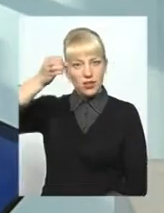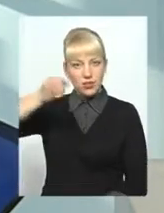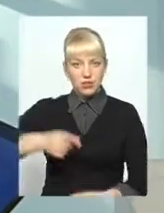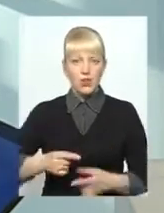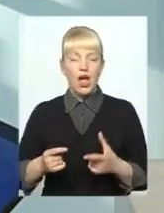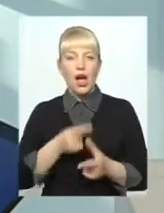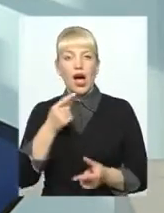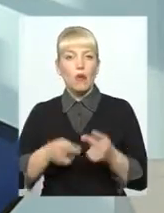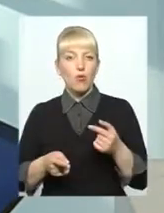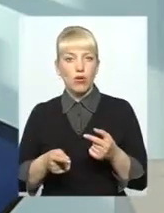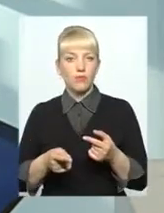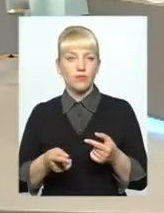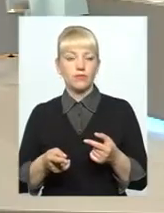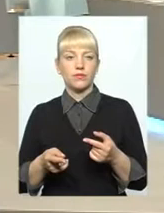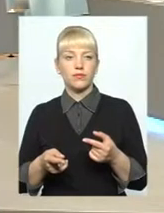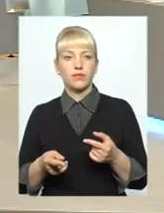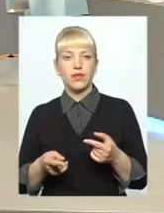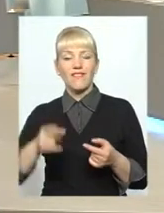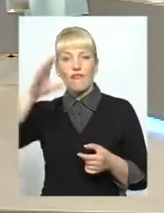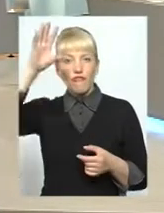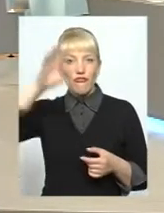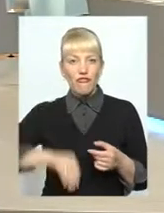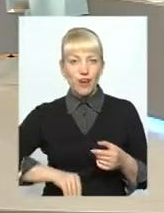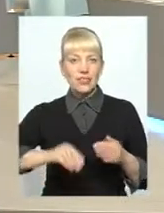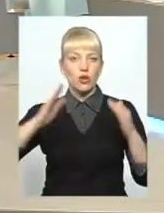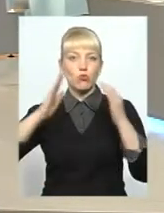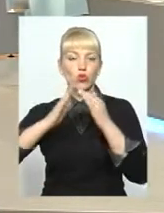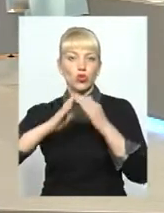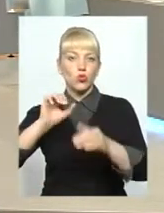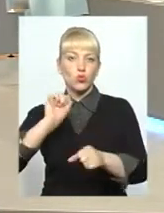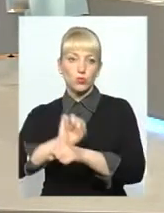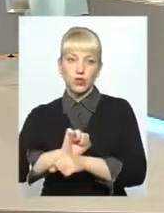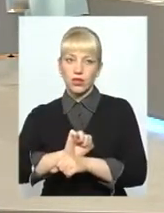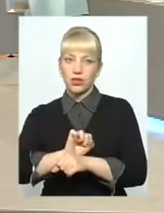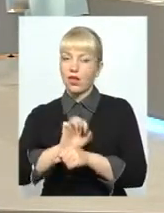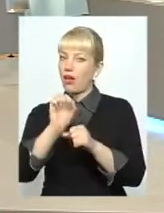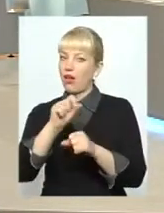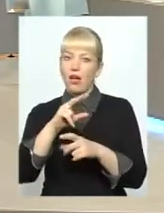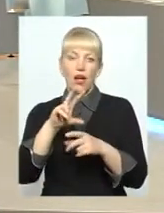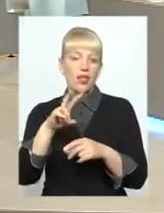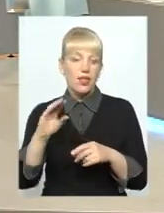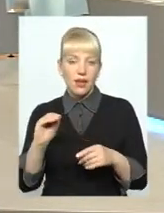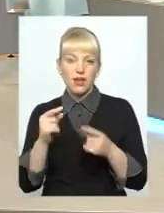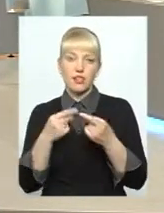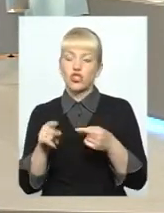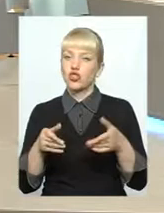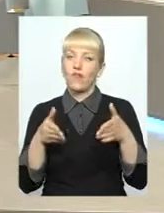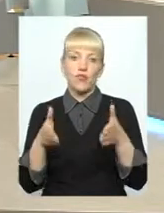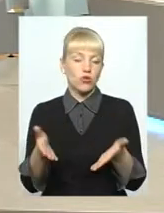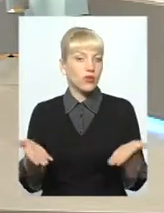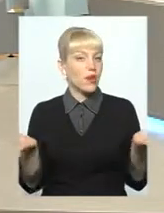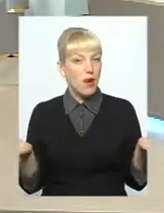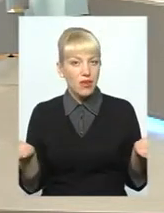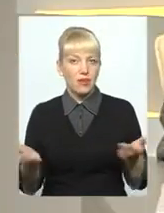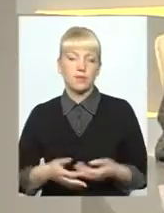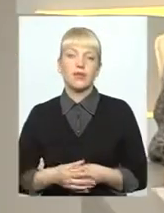весь дом зупиняти, але іншого виходу немає. Скажіть, будь ласка,